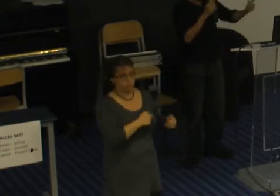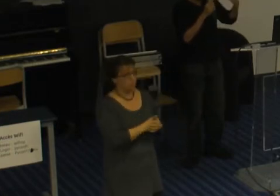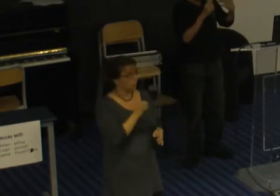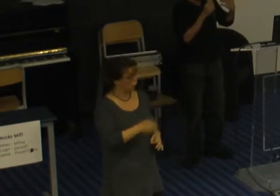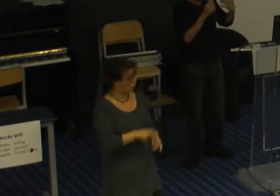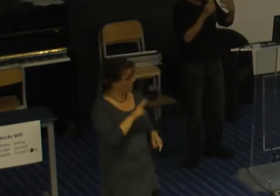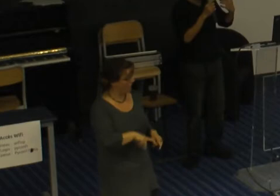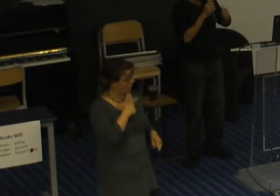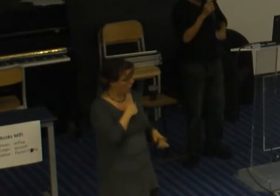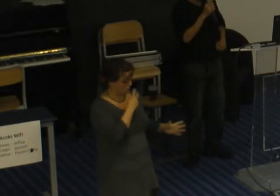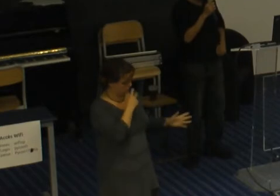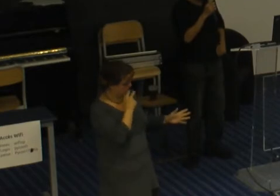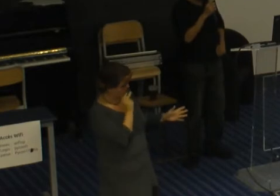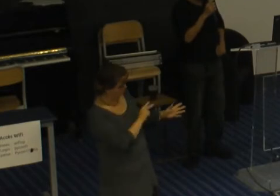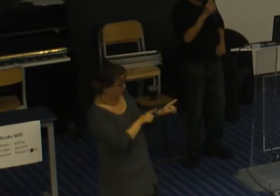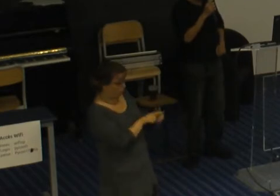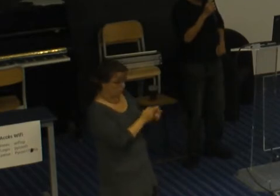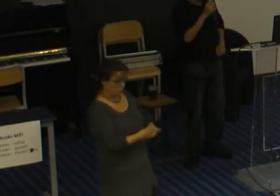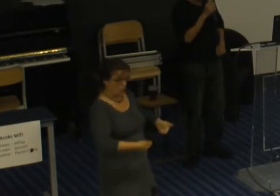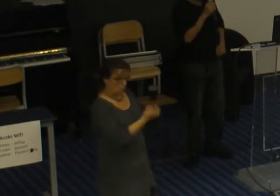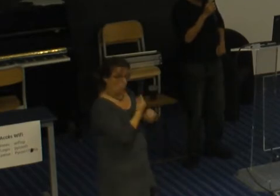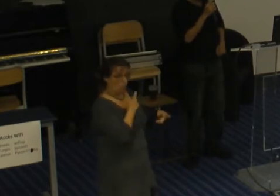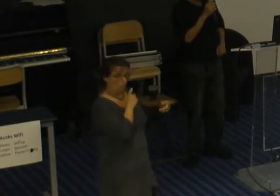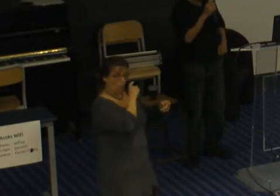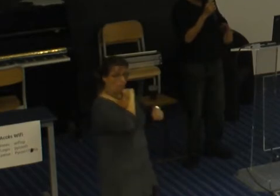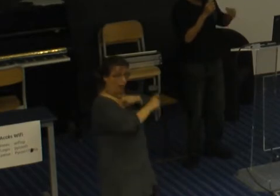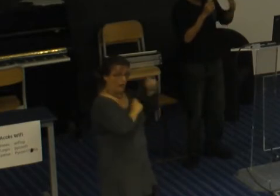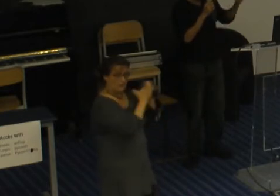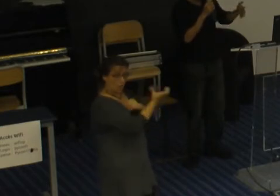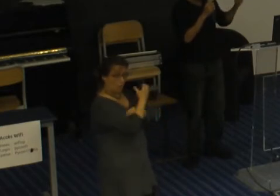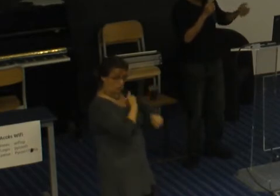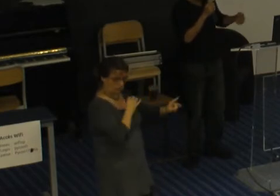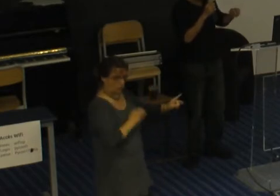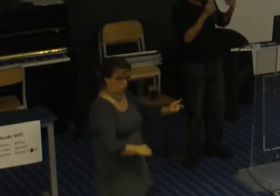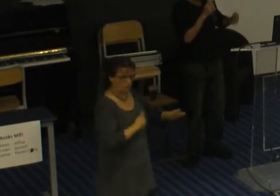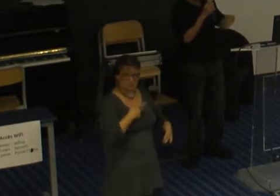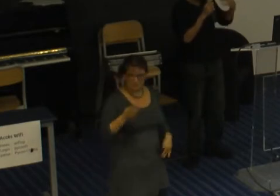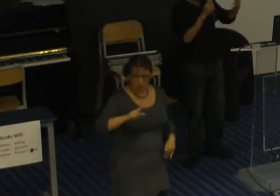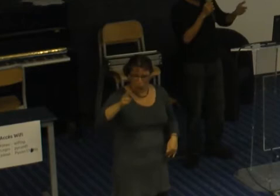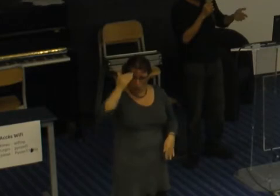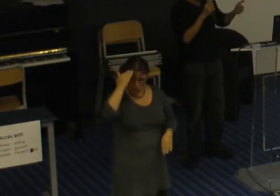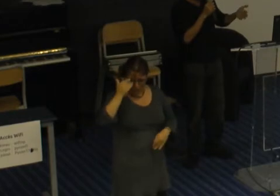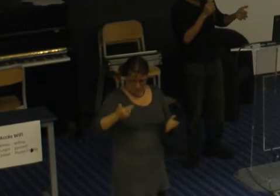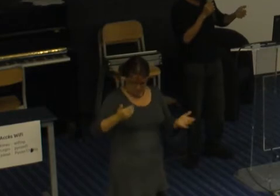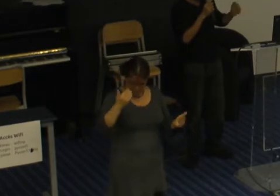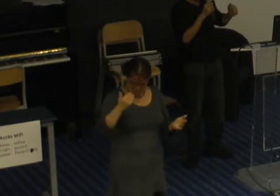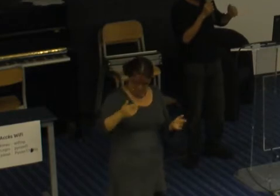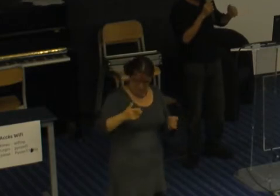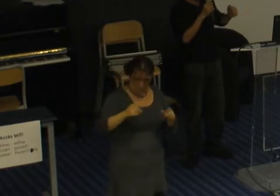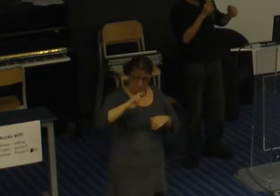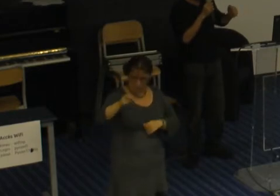je me fais agresser. Et en fait, des collègues avec qui j'avais travaillé des années qui connaissaient mon caractère non violent